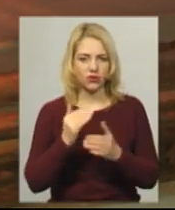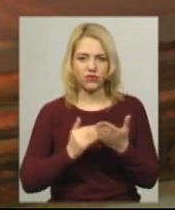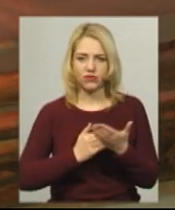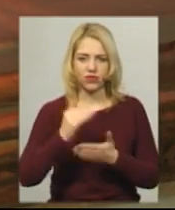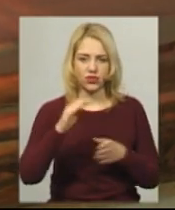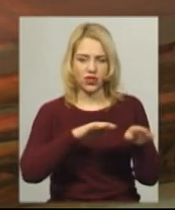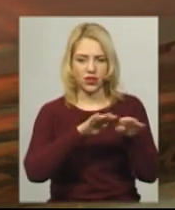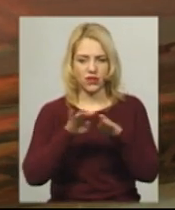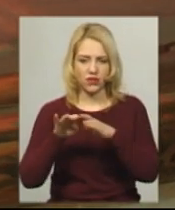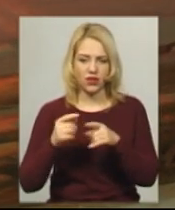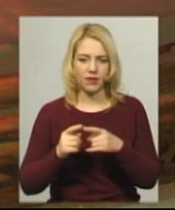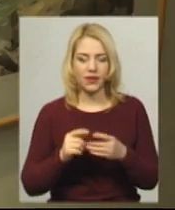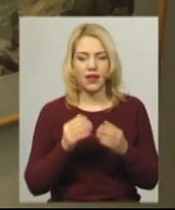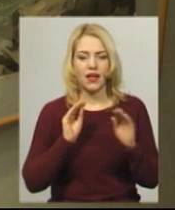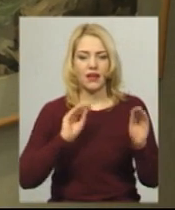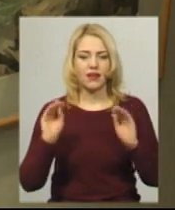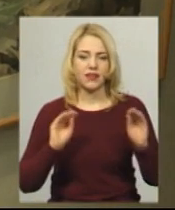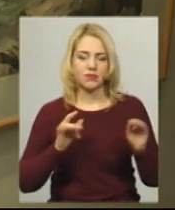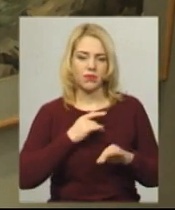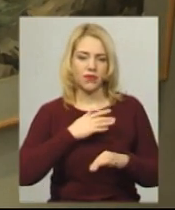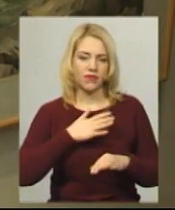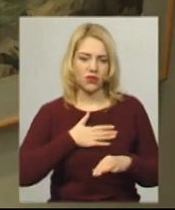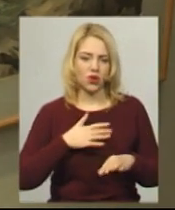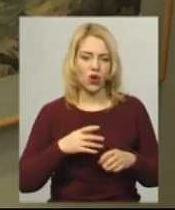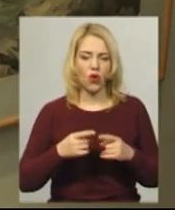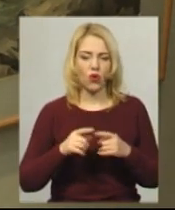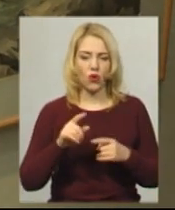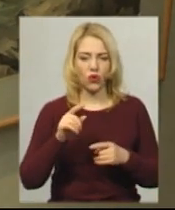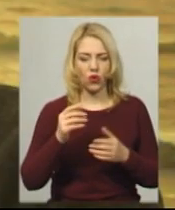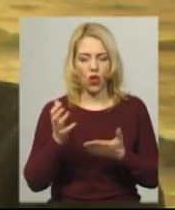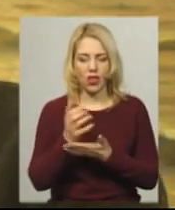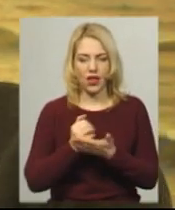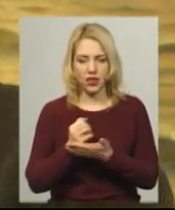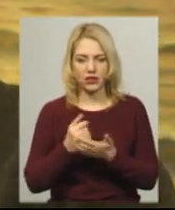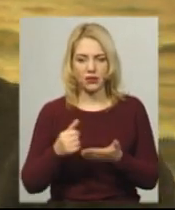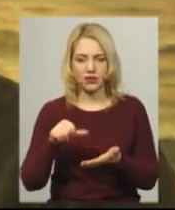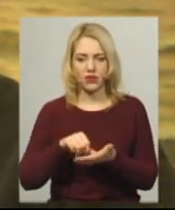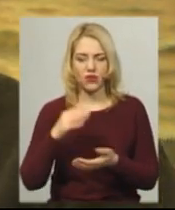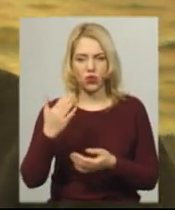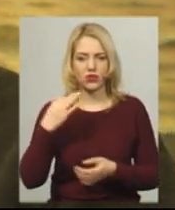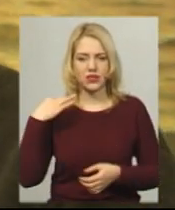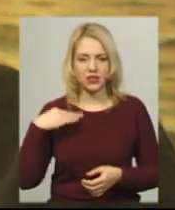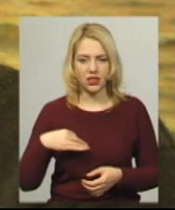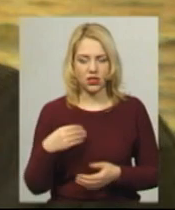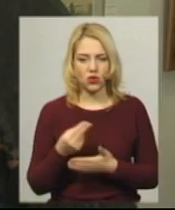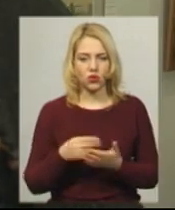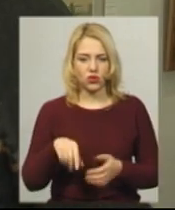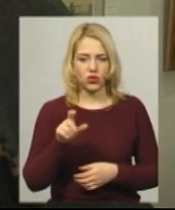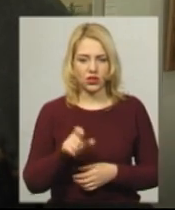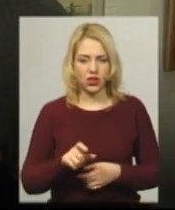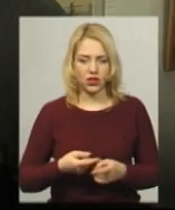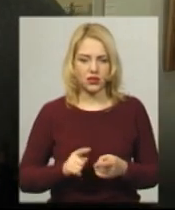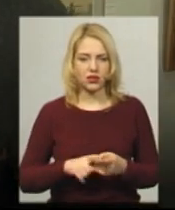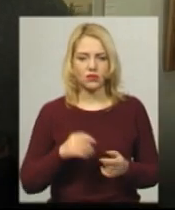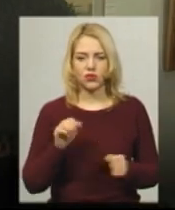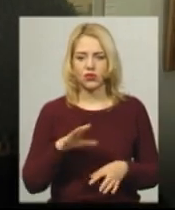Експозицію до музею з приватної колекції представив син художника Ігор Севець. Він каже, це лише мала частка того, що є у доробку митця. На